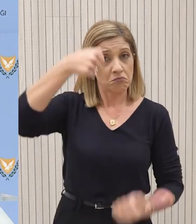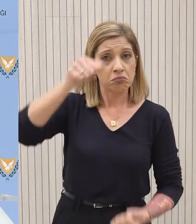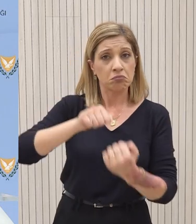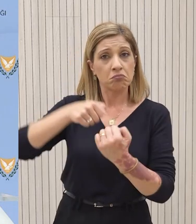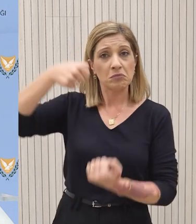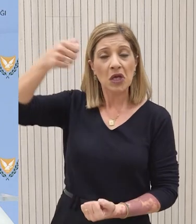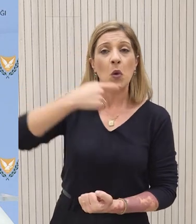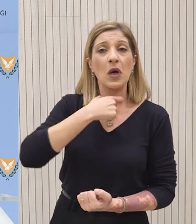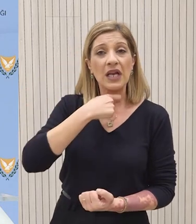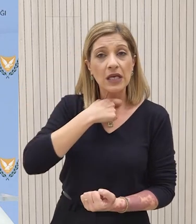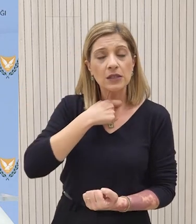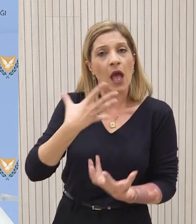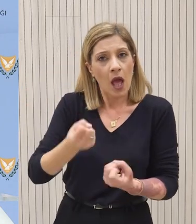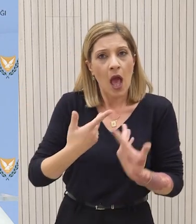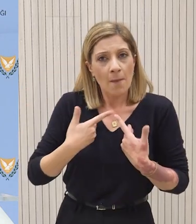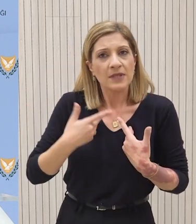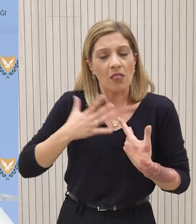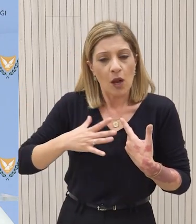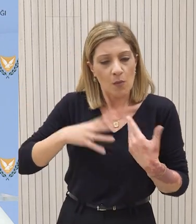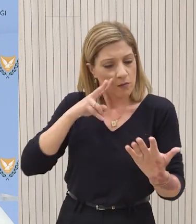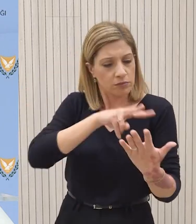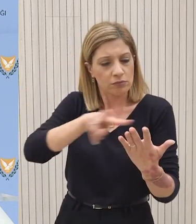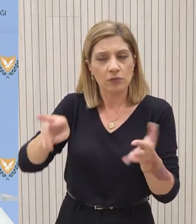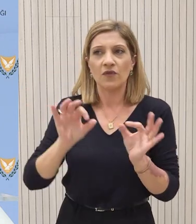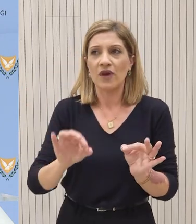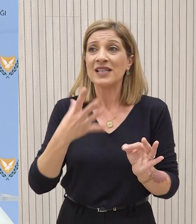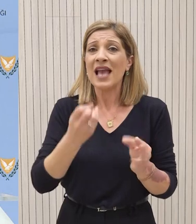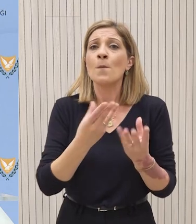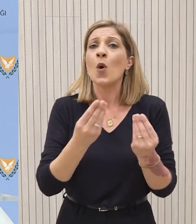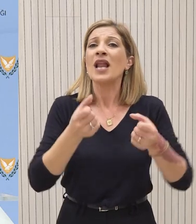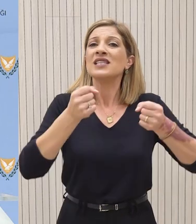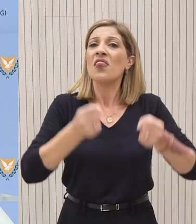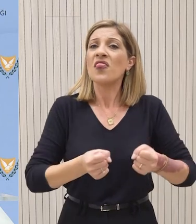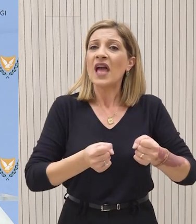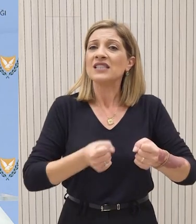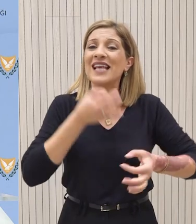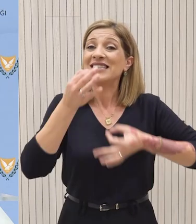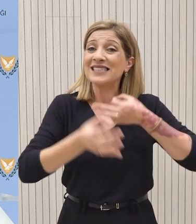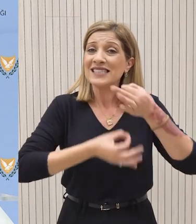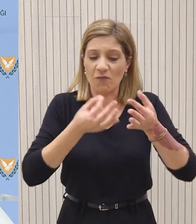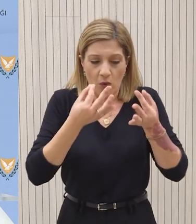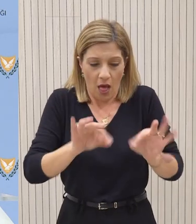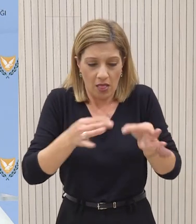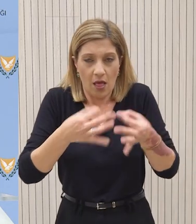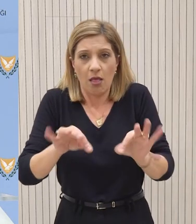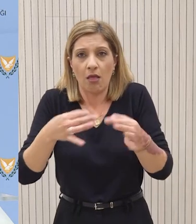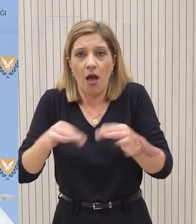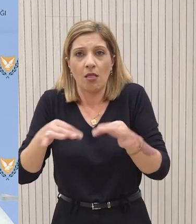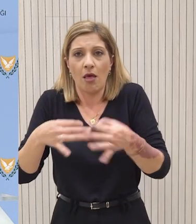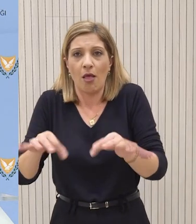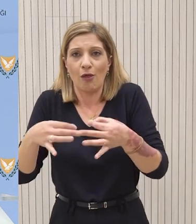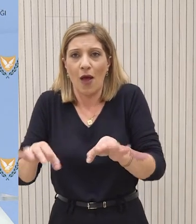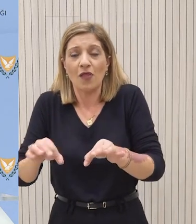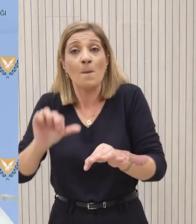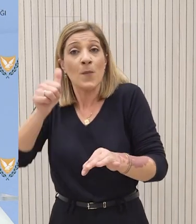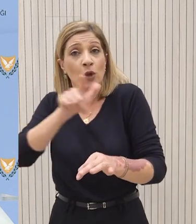έγκριση από την Βουλή των Αντιπροσώπων εκκρεμούν αρκετές θέσεις συμβούλων που δεν έχουν μέχρι σήμερα διοριστεί, ακριβώς για να ολοκληρωθεί η συζήτηση ενώπιον